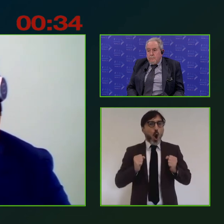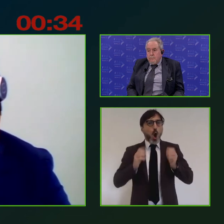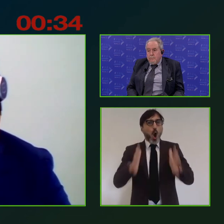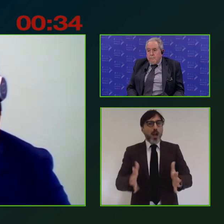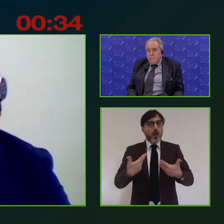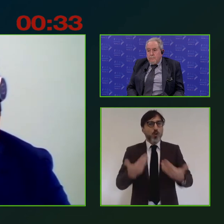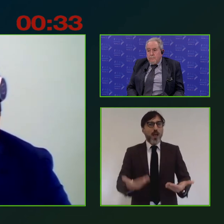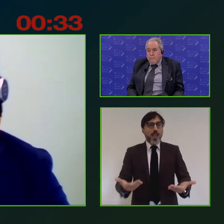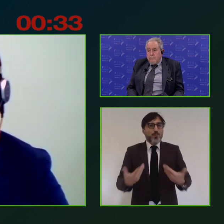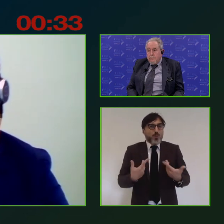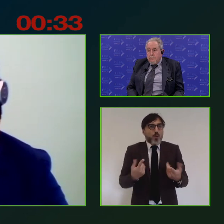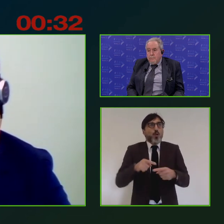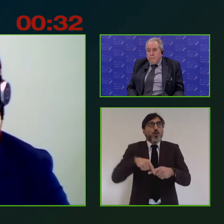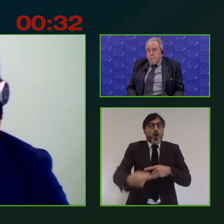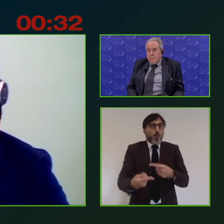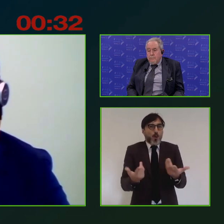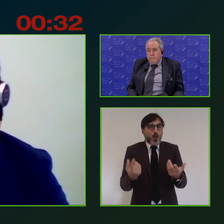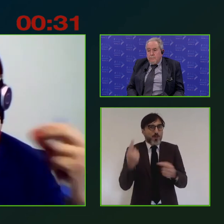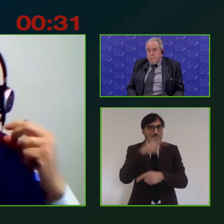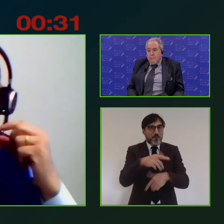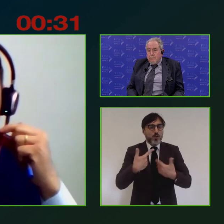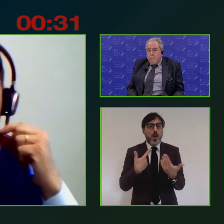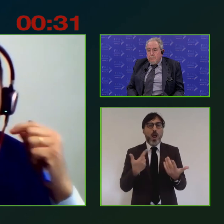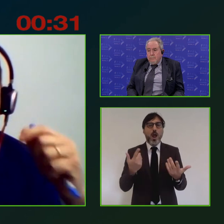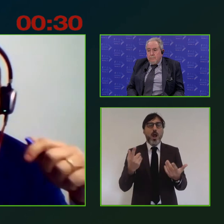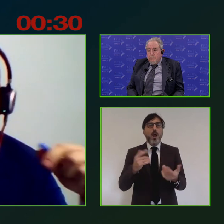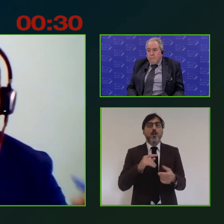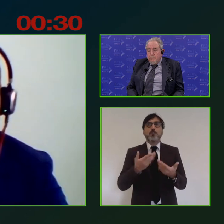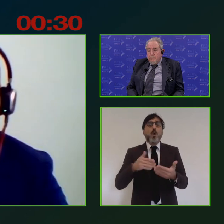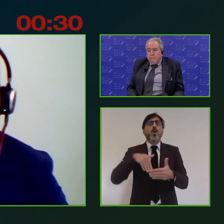'intellettualismo diciamo tra centralità e e